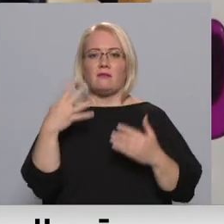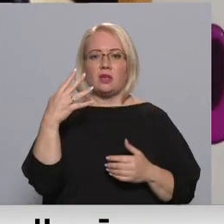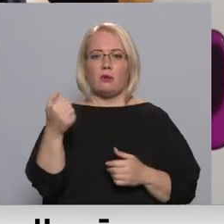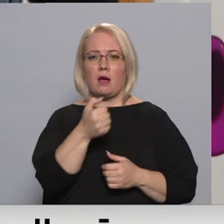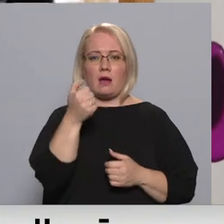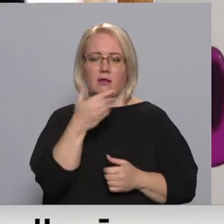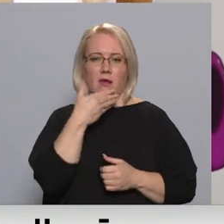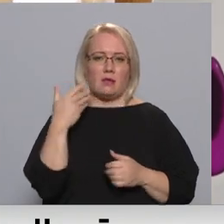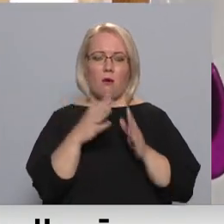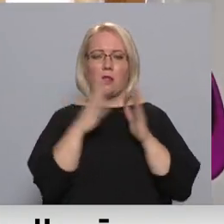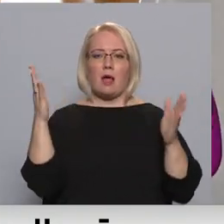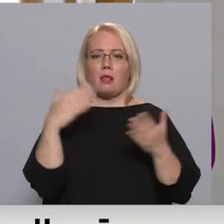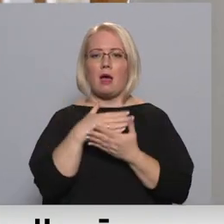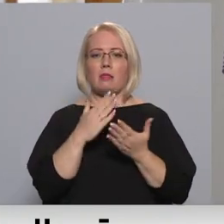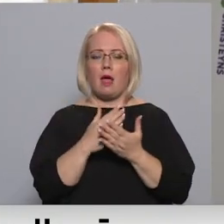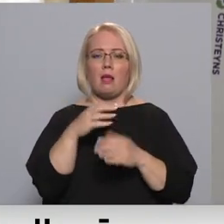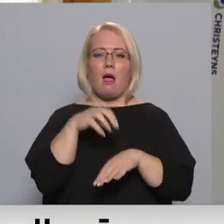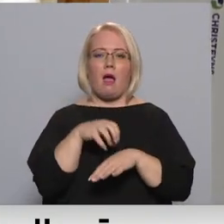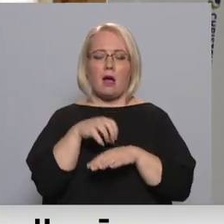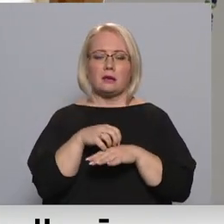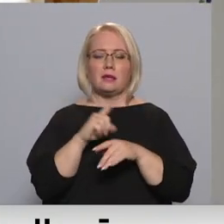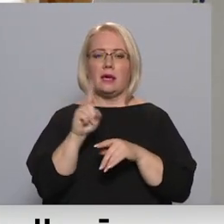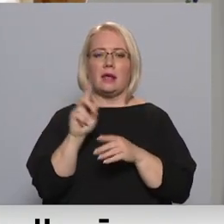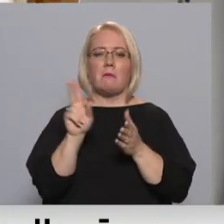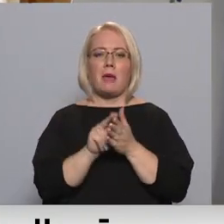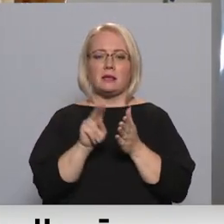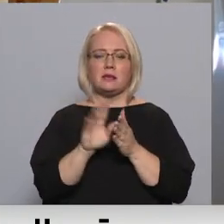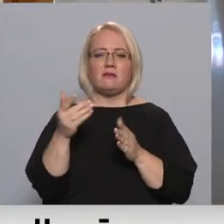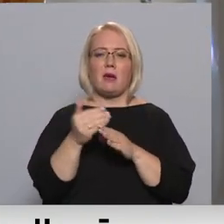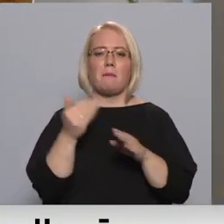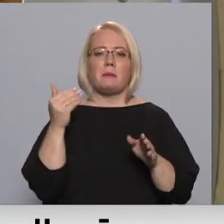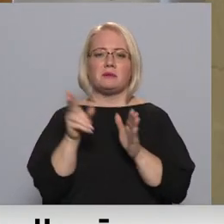Lielākā daļā ārstu ir pensijas vai pirmspensijas vecumā.